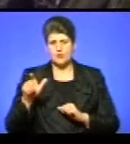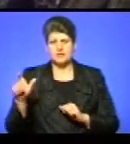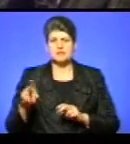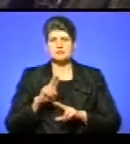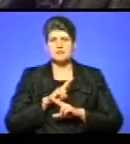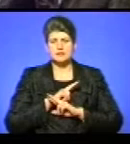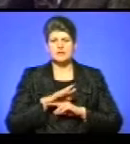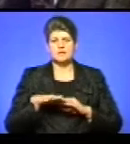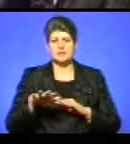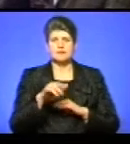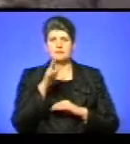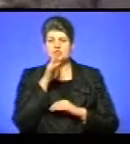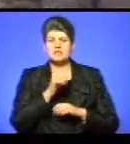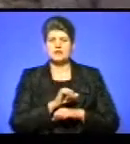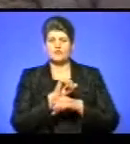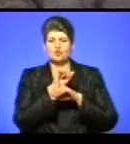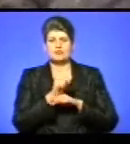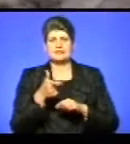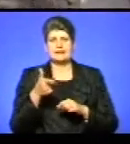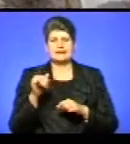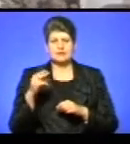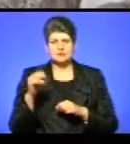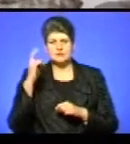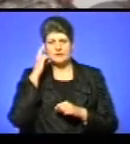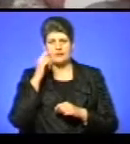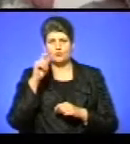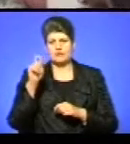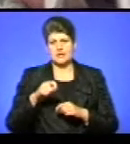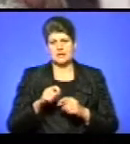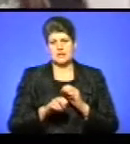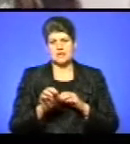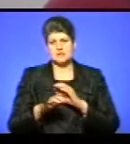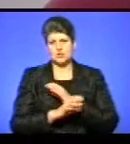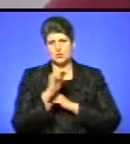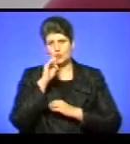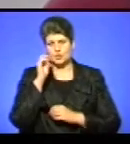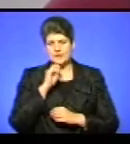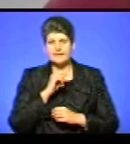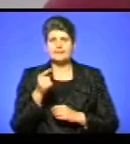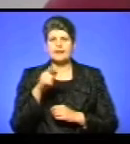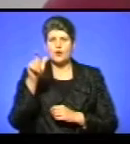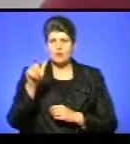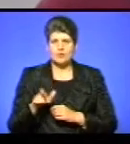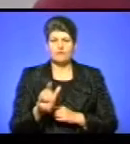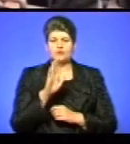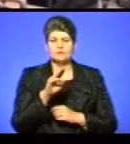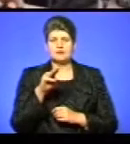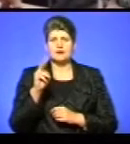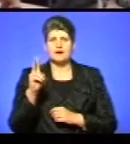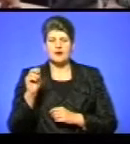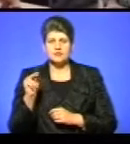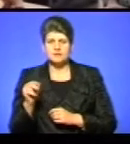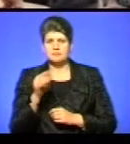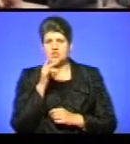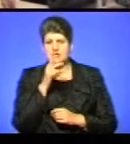Майдані під час Революції Гідності у Києві та у війні на Сході України. Тернополянин Володимир Ткач під час